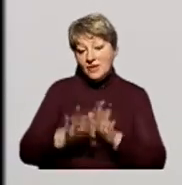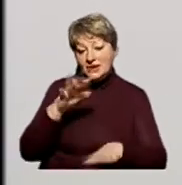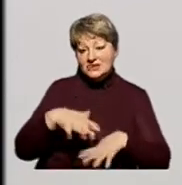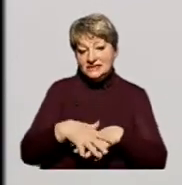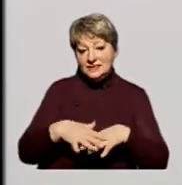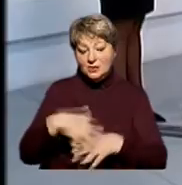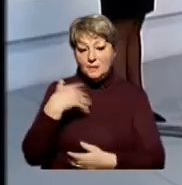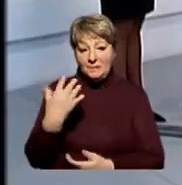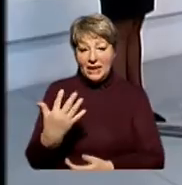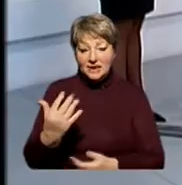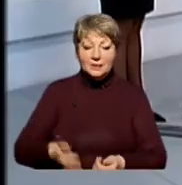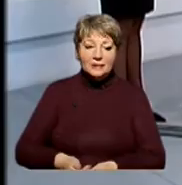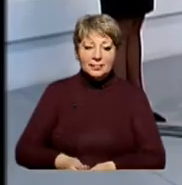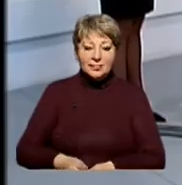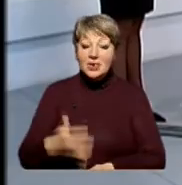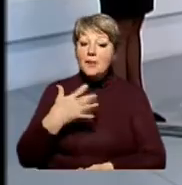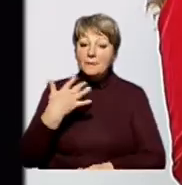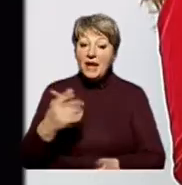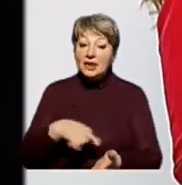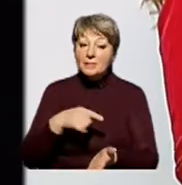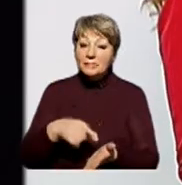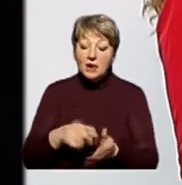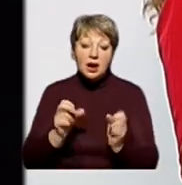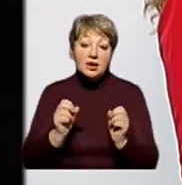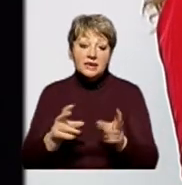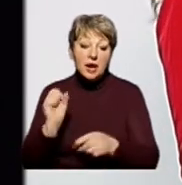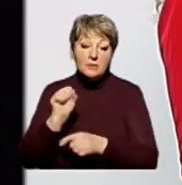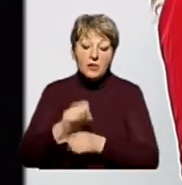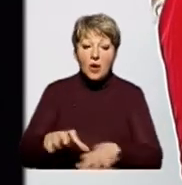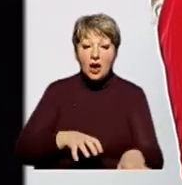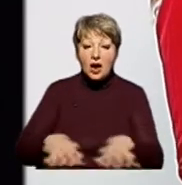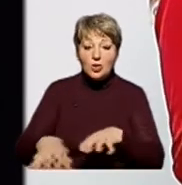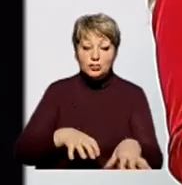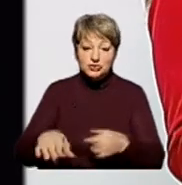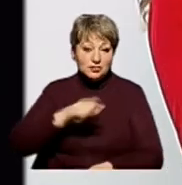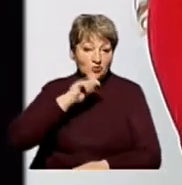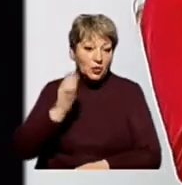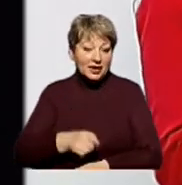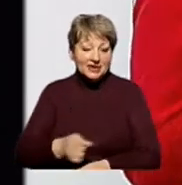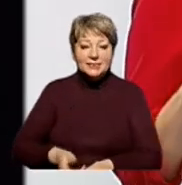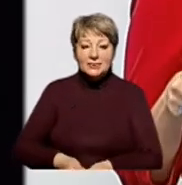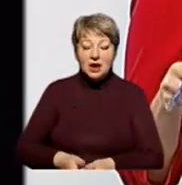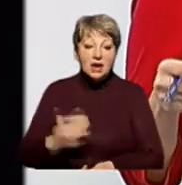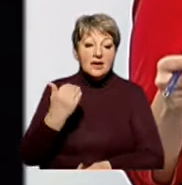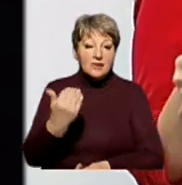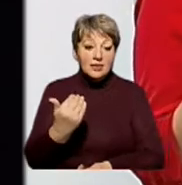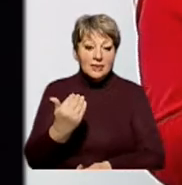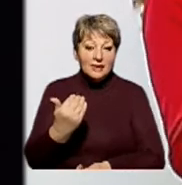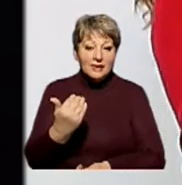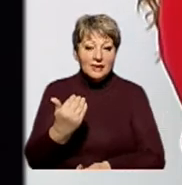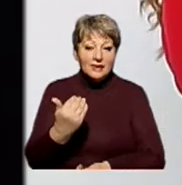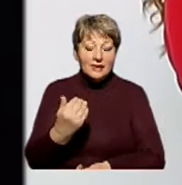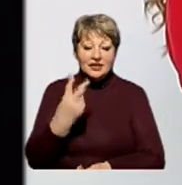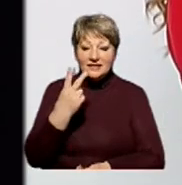цифру 5. Отож, номер 5 питання, як подолати корупцію в Україні. Ну, ви знаєте... На це